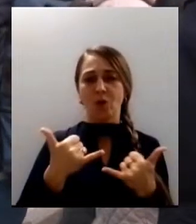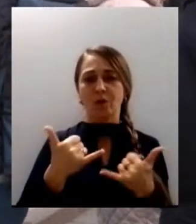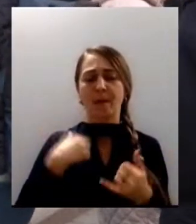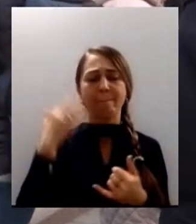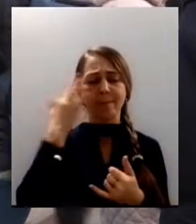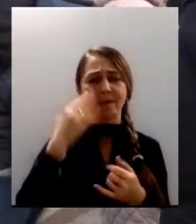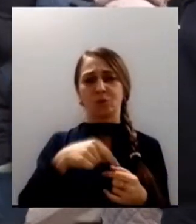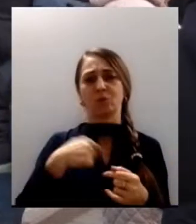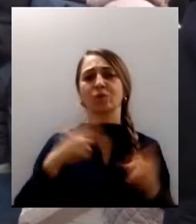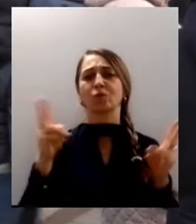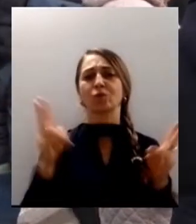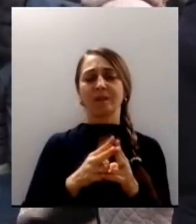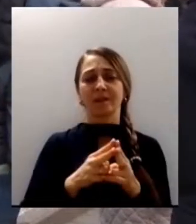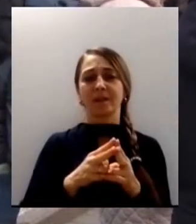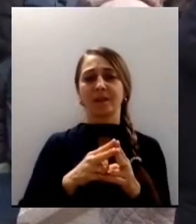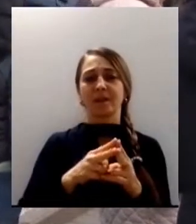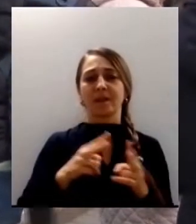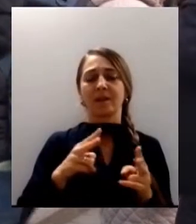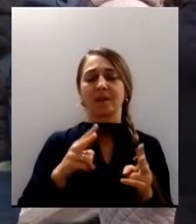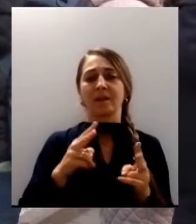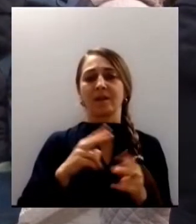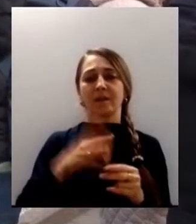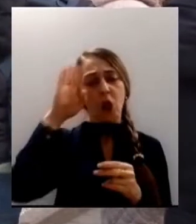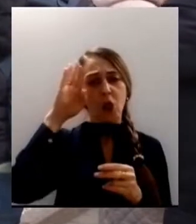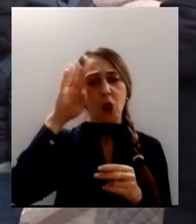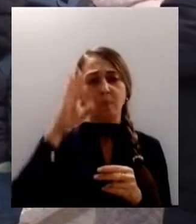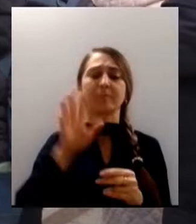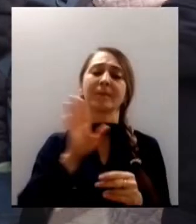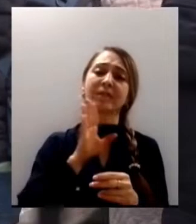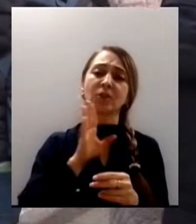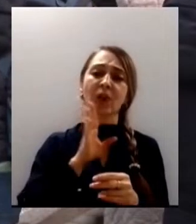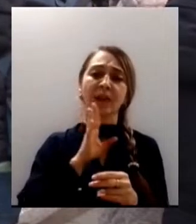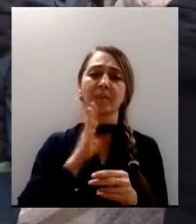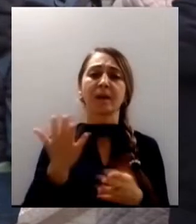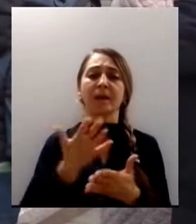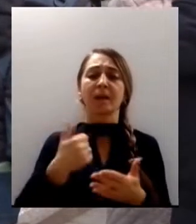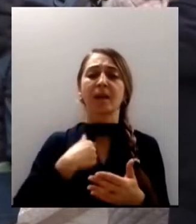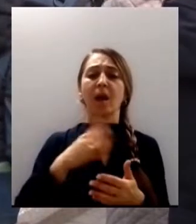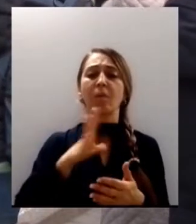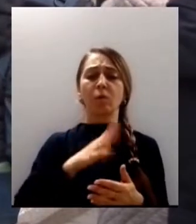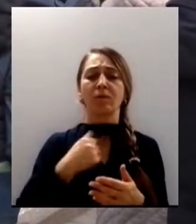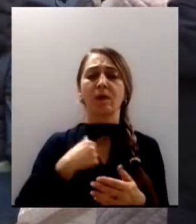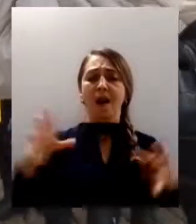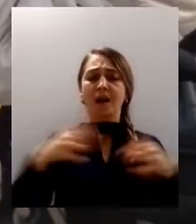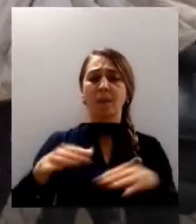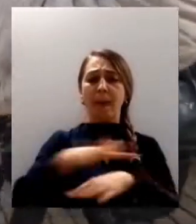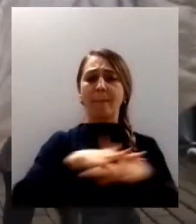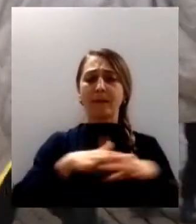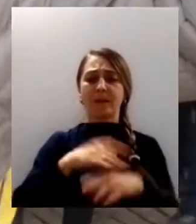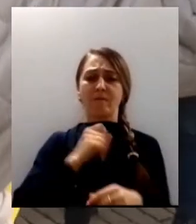з хлопцями, з дівчатами, з якими я був на Майдані тут в Одесі і на Майдані в Києві.